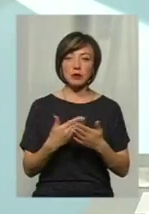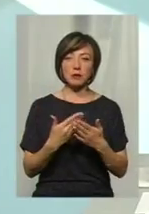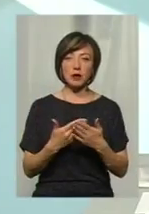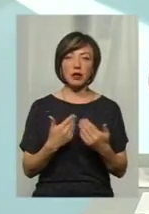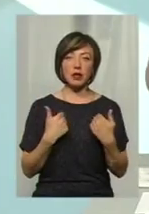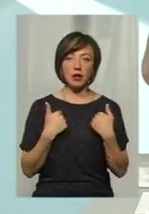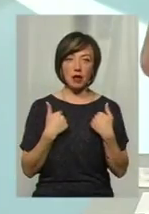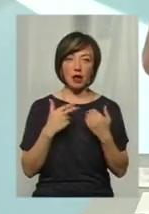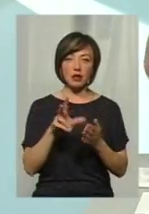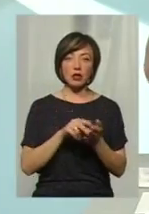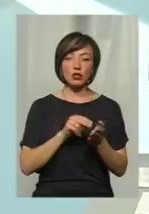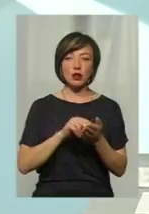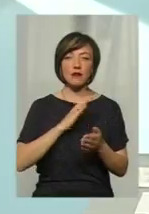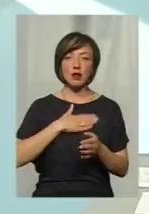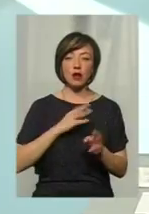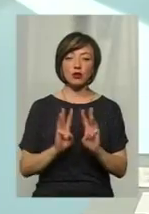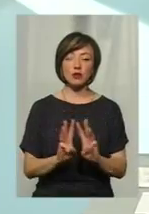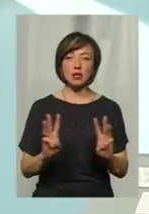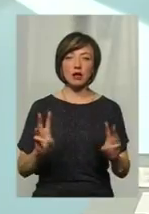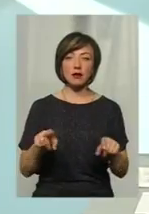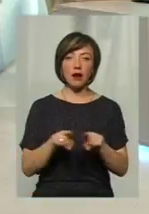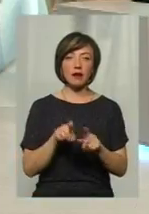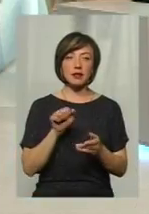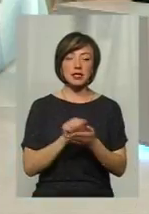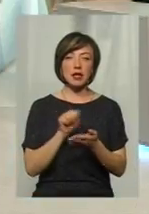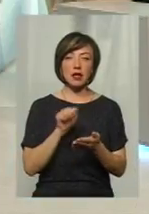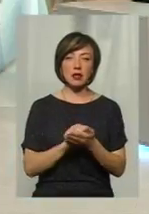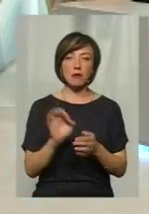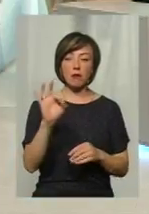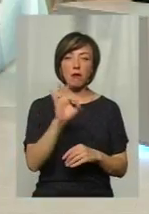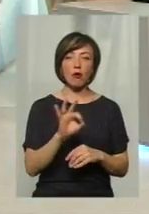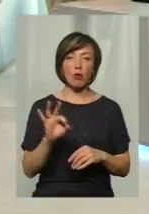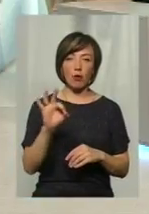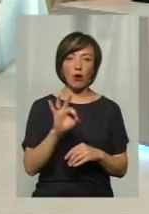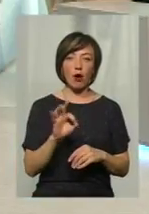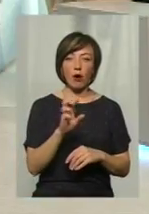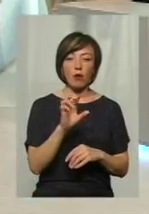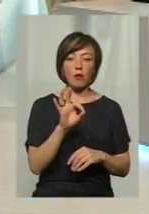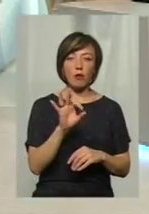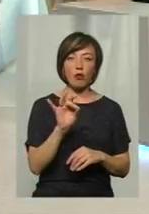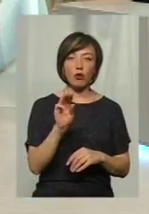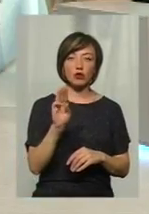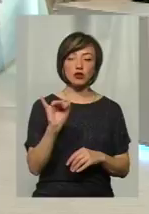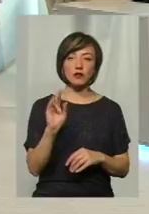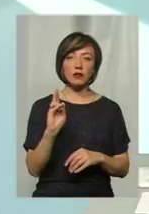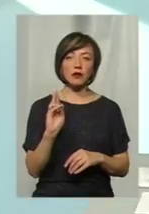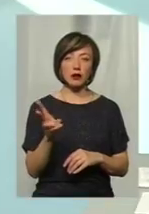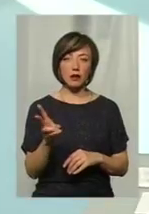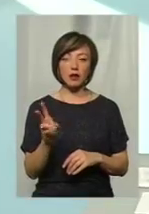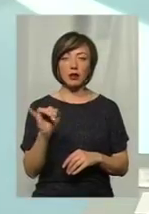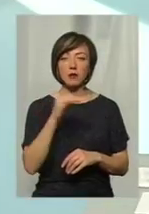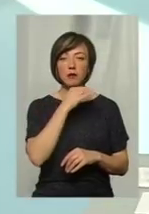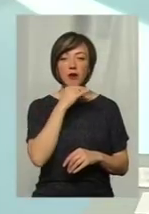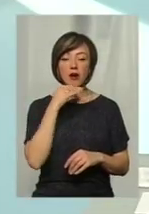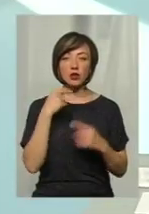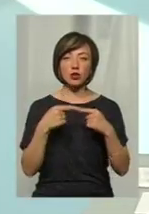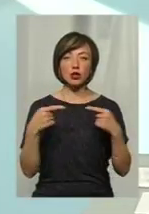я скачав з нашого сайту, ось такі статті ми друкуємо про борщівник, в тому числі і про амброзію, і багато